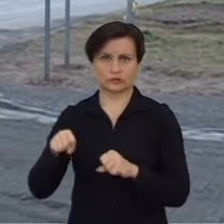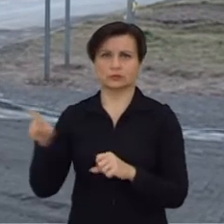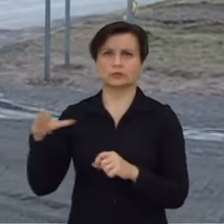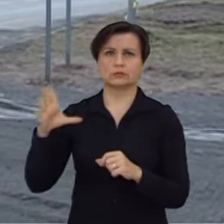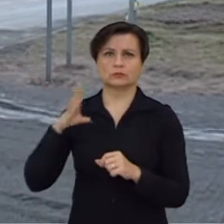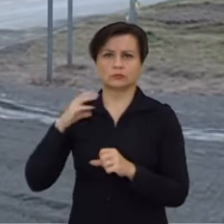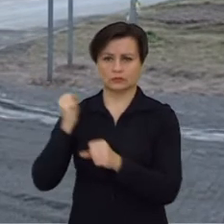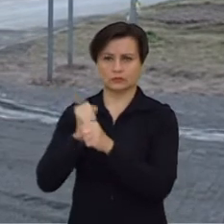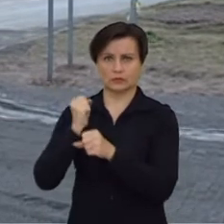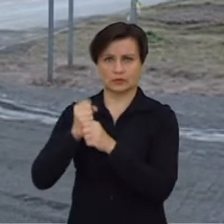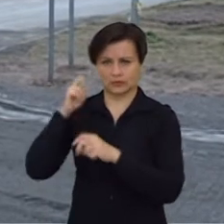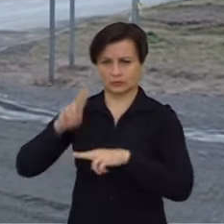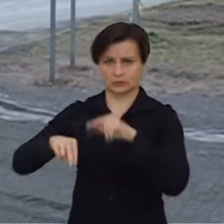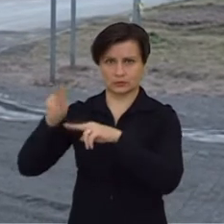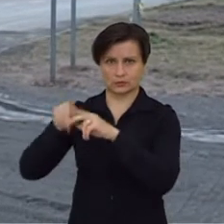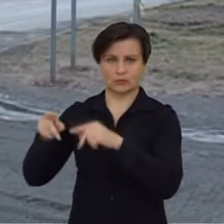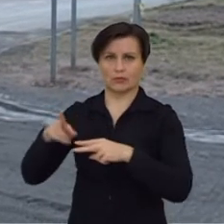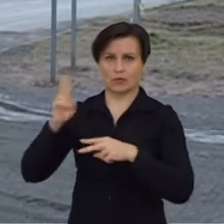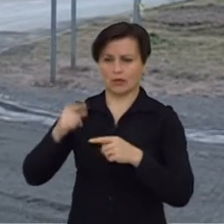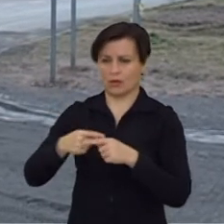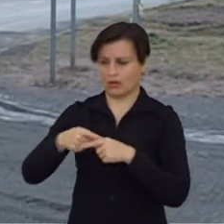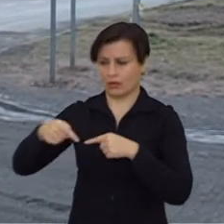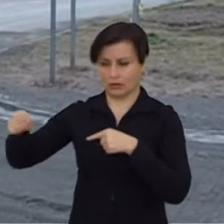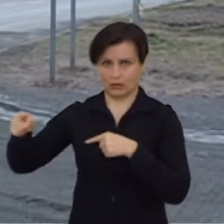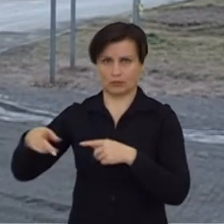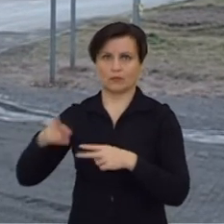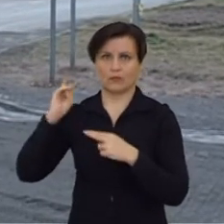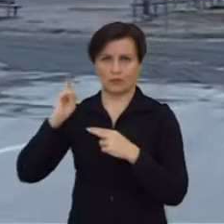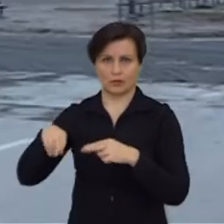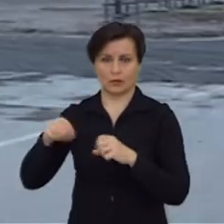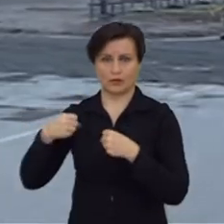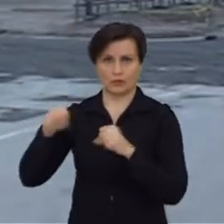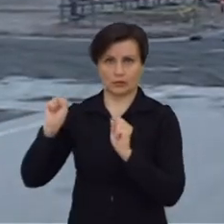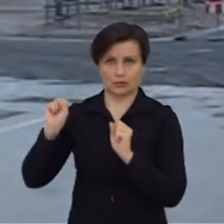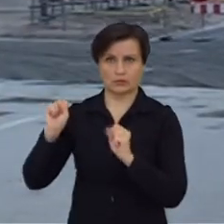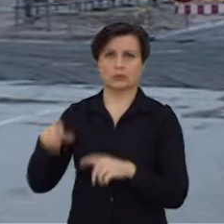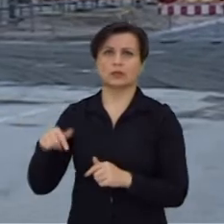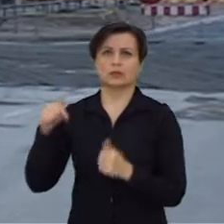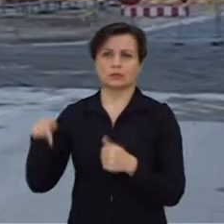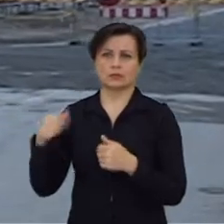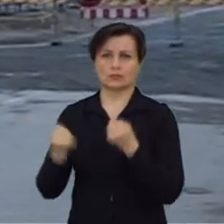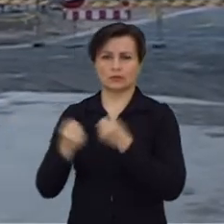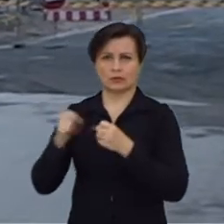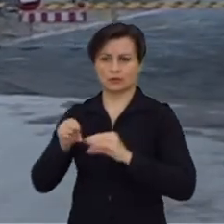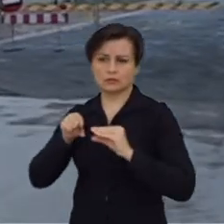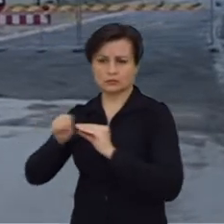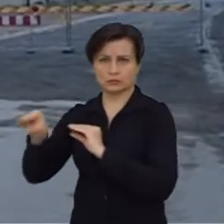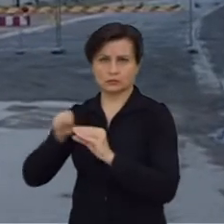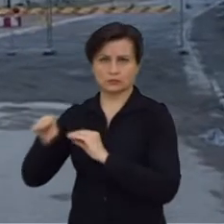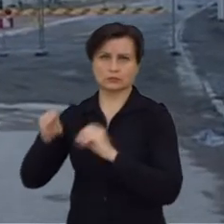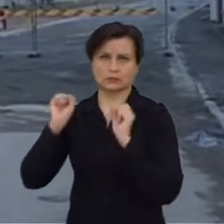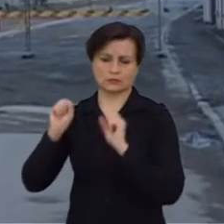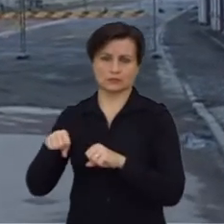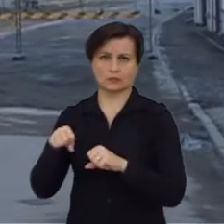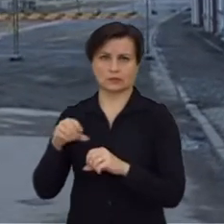vykdė darbo statybos, yra baigus tos gatvės atkarpa, radvilų gatvės galia ir dabar automobilio eismas ten pilnamoji